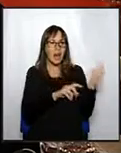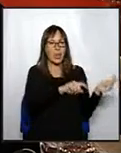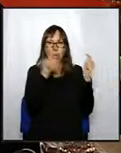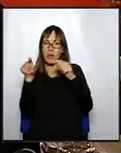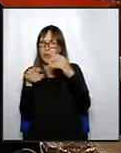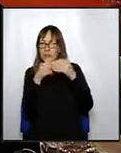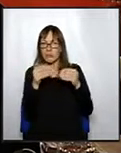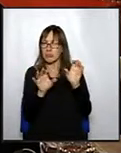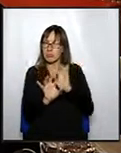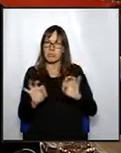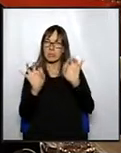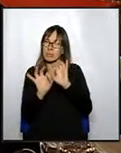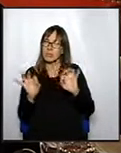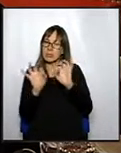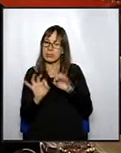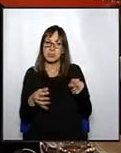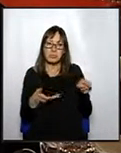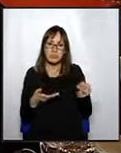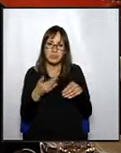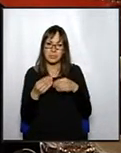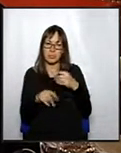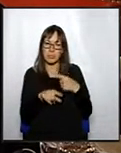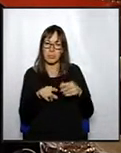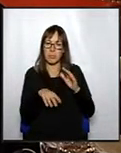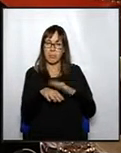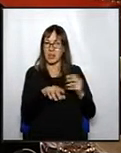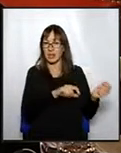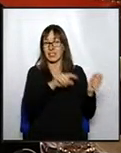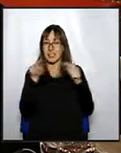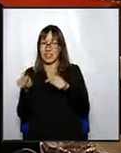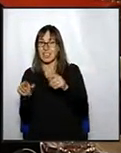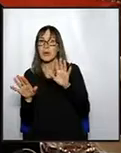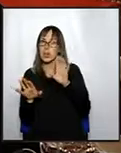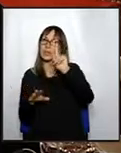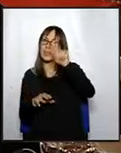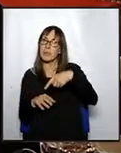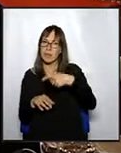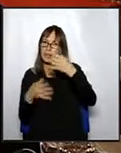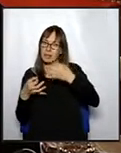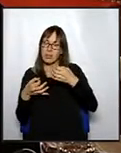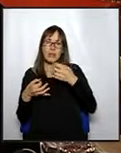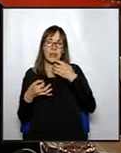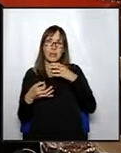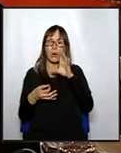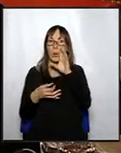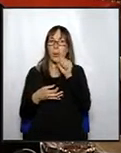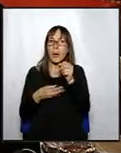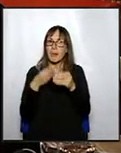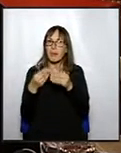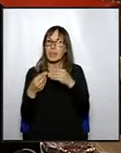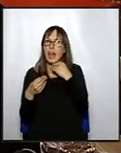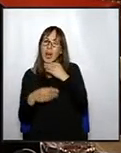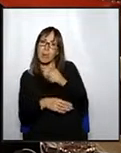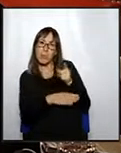privada la repressolació i la gestió de l'àmbit pel trasllat d'aquesta gasolinera. Però no és menys cert també que des de l'equip de govern tampoc s'hagi vist cap gest